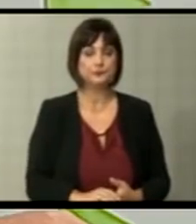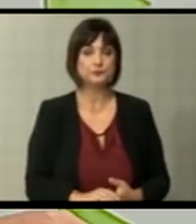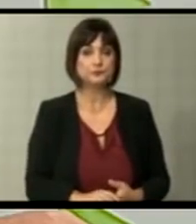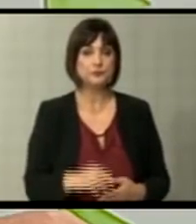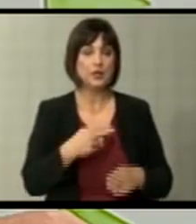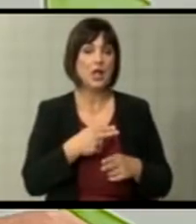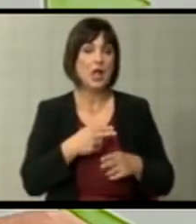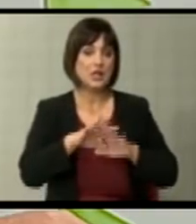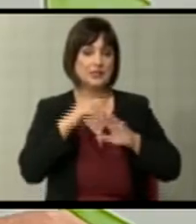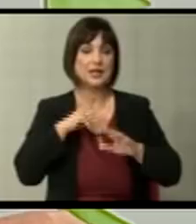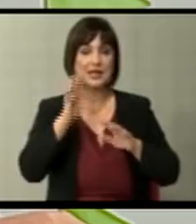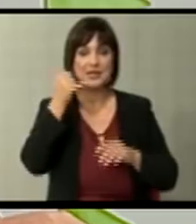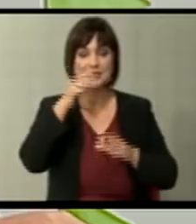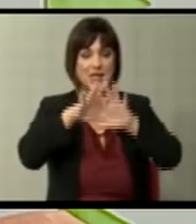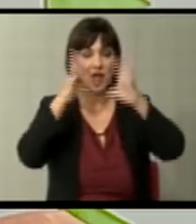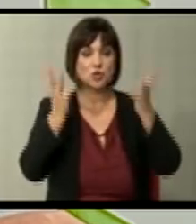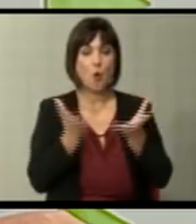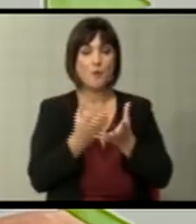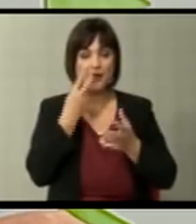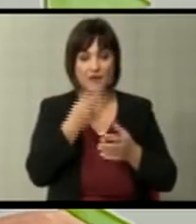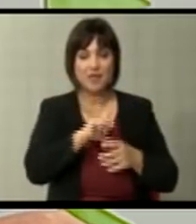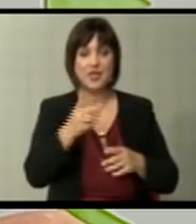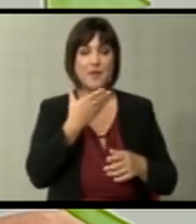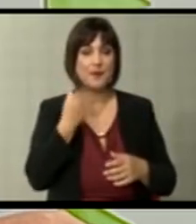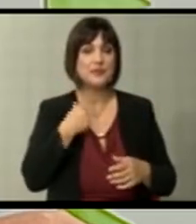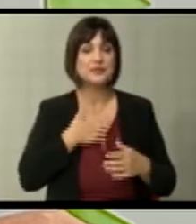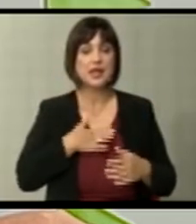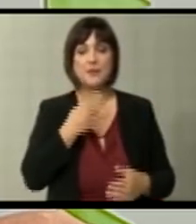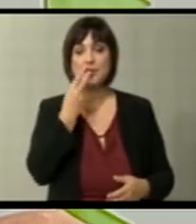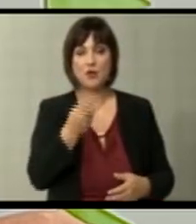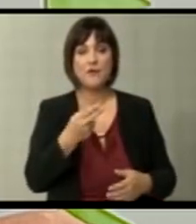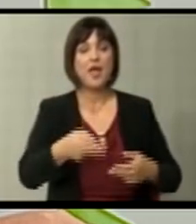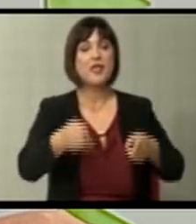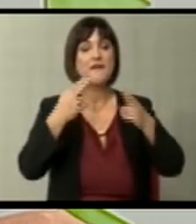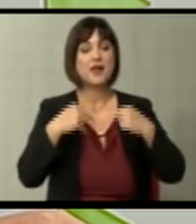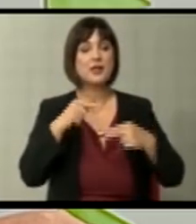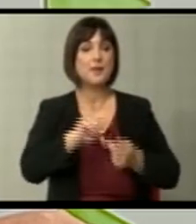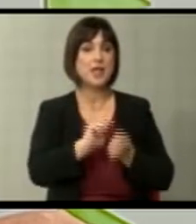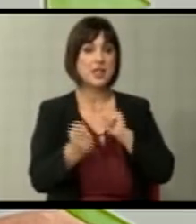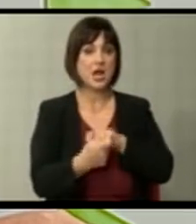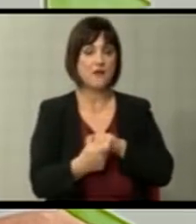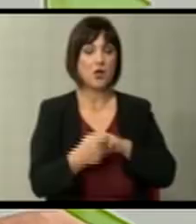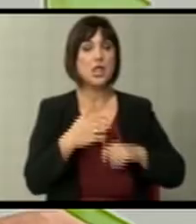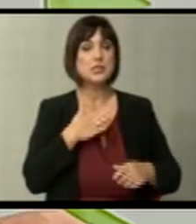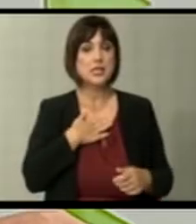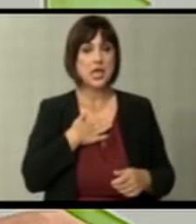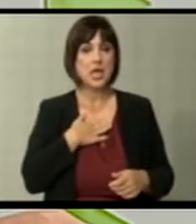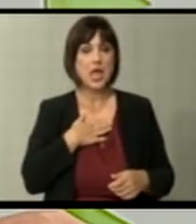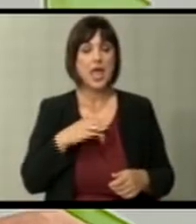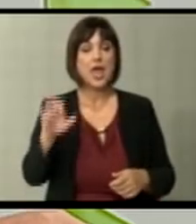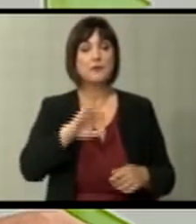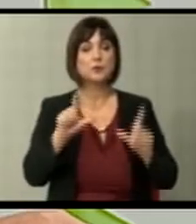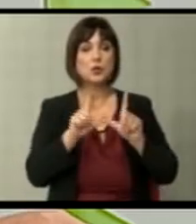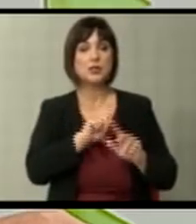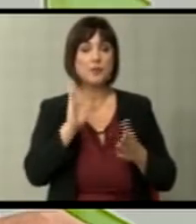Кристална топка никој од нас нема. Можеме да кажем, оно што би сакале е да го видиме навракење на реформите. Бидејќи ЕУ не